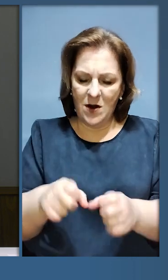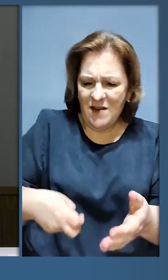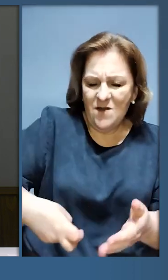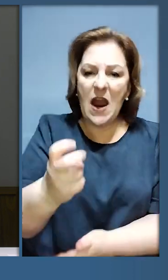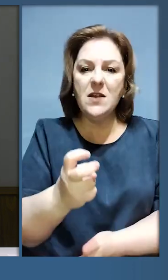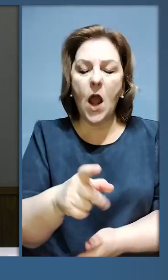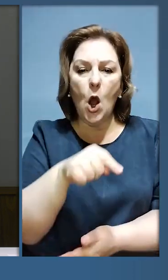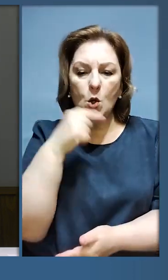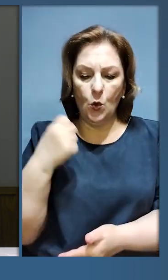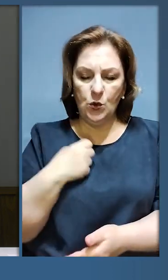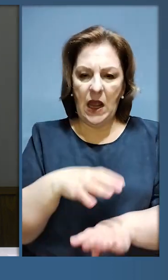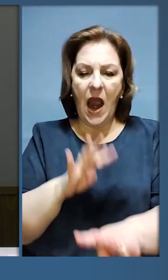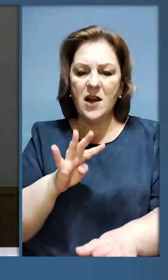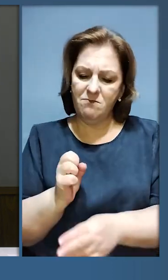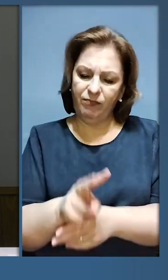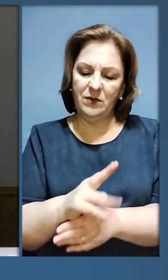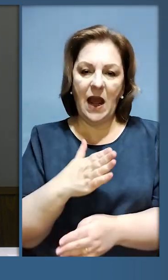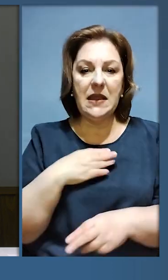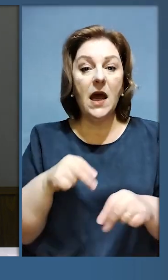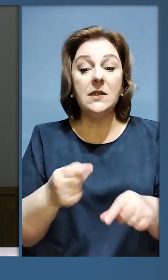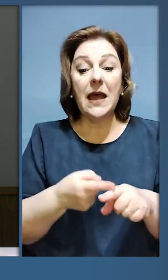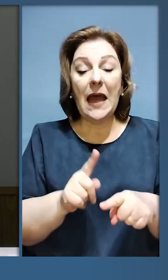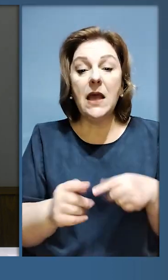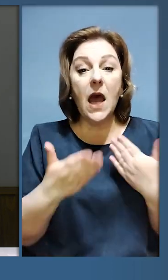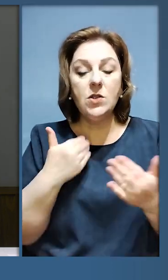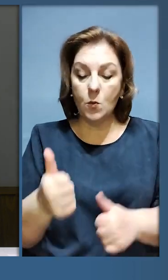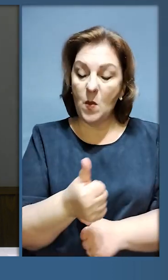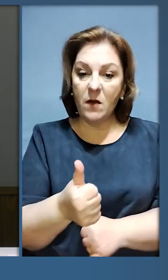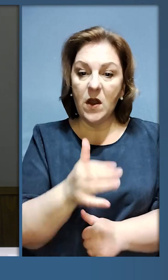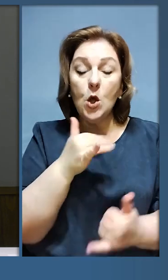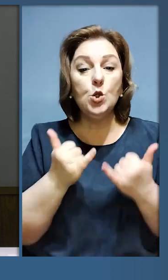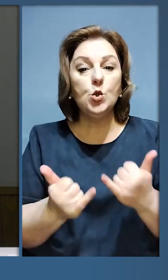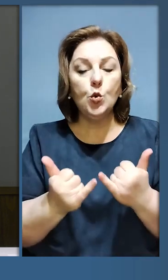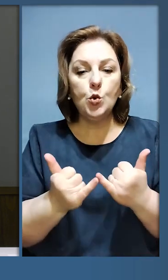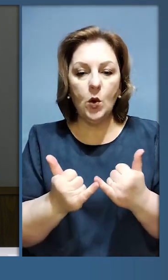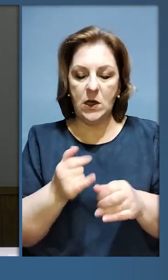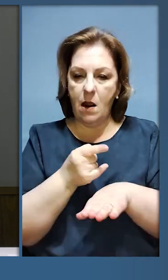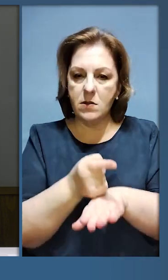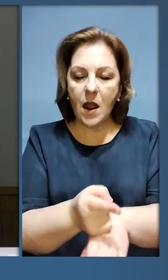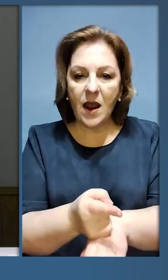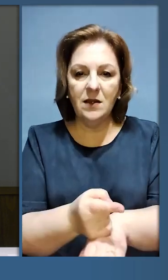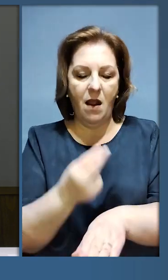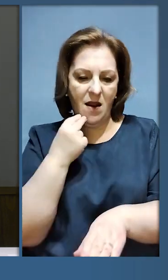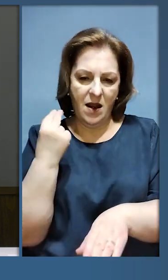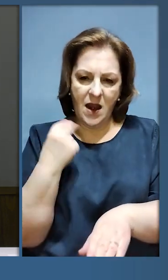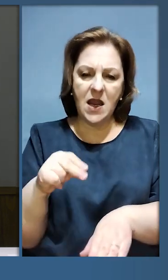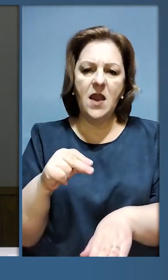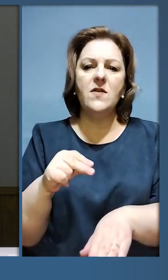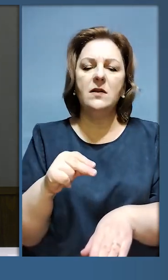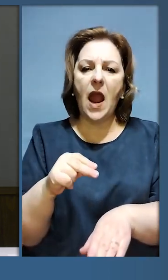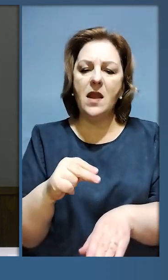українським воїнам можливість відкинути російську армію з нашої землі. І це стосується, передусім, сучасних